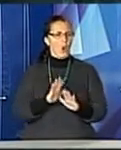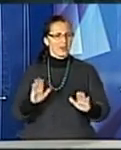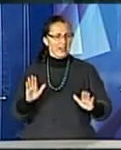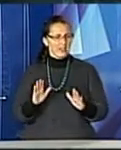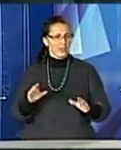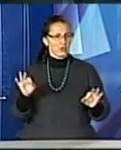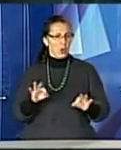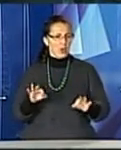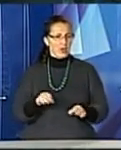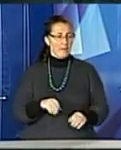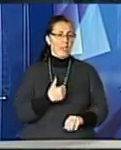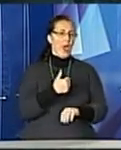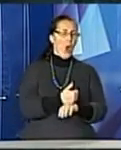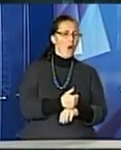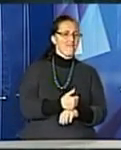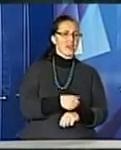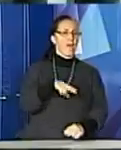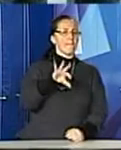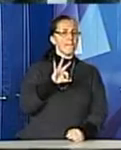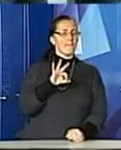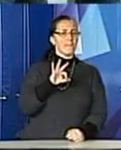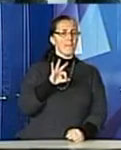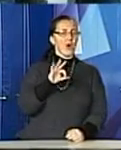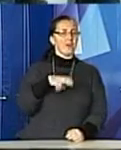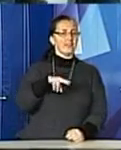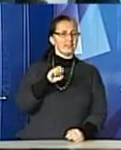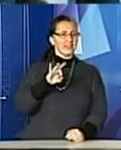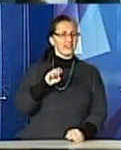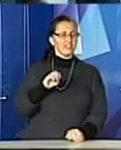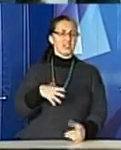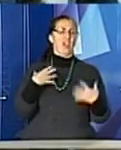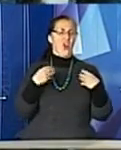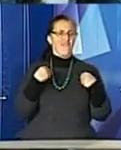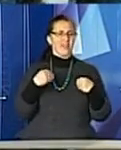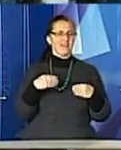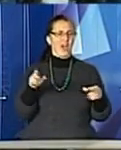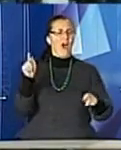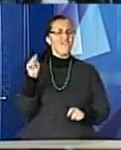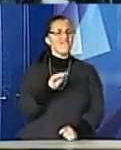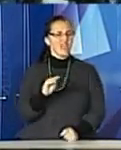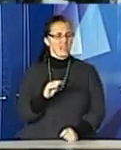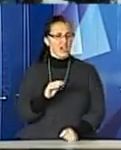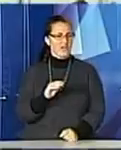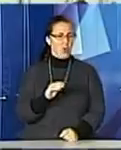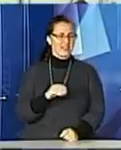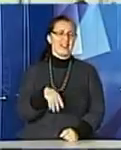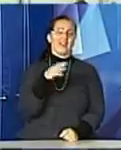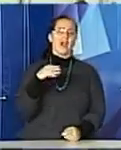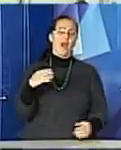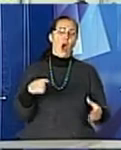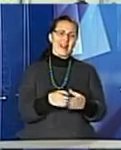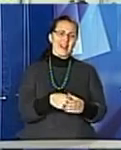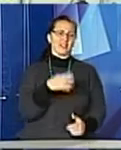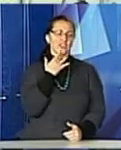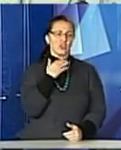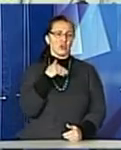оркестр Падеревський, академічний симфонічний оркестр Львівської філармонії, симфонічний оркестр Львівської національної опери